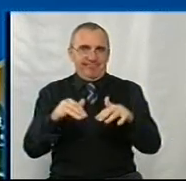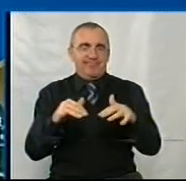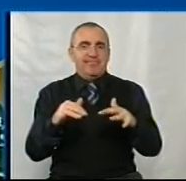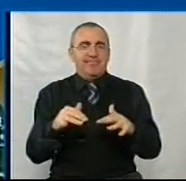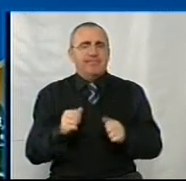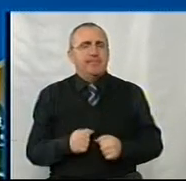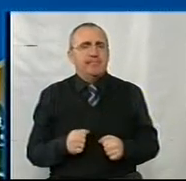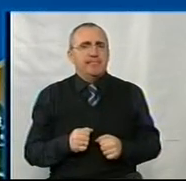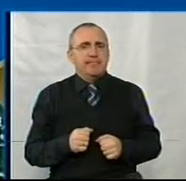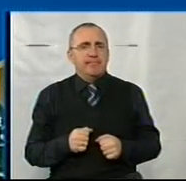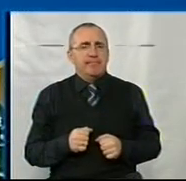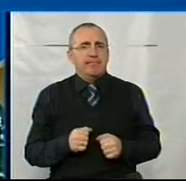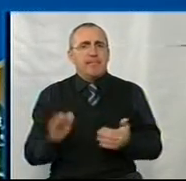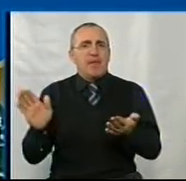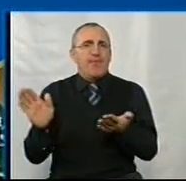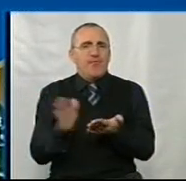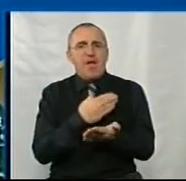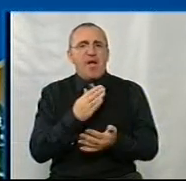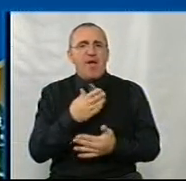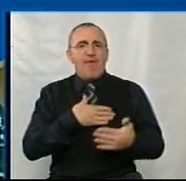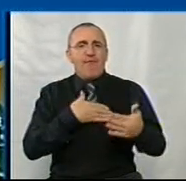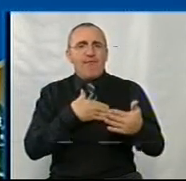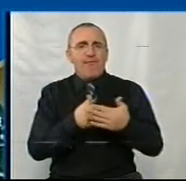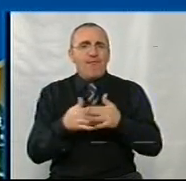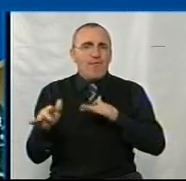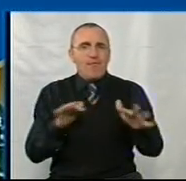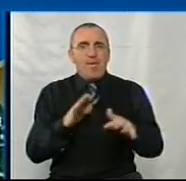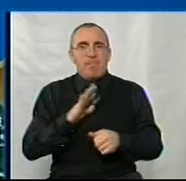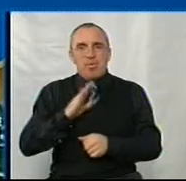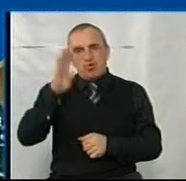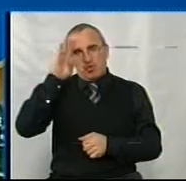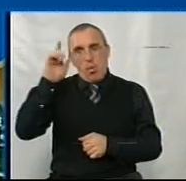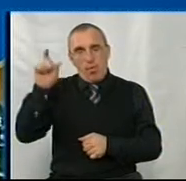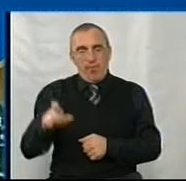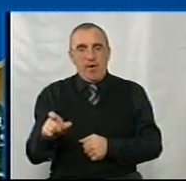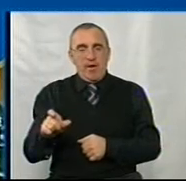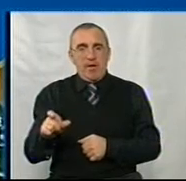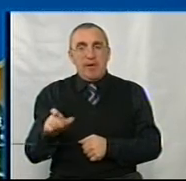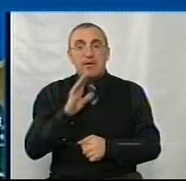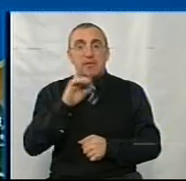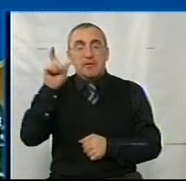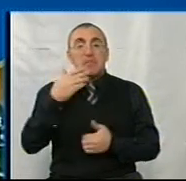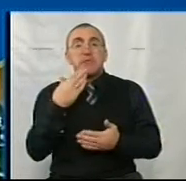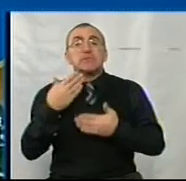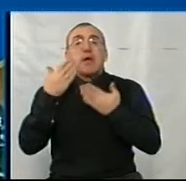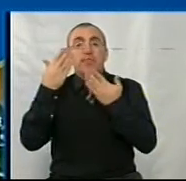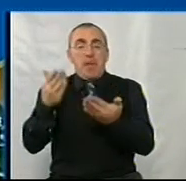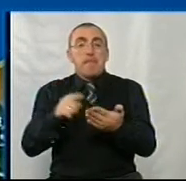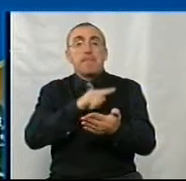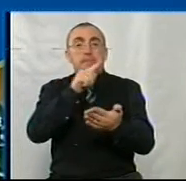ну, виключено волонтер, там, де була я з чоловіком, і дівчина задала питання,